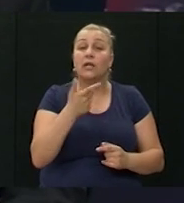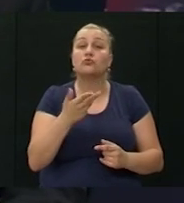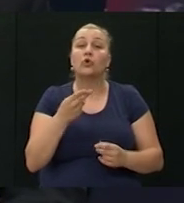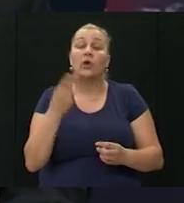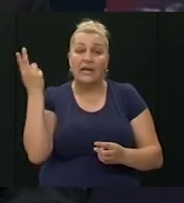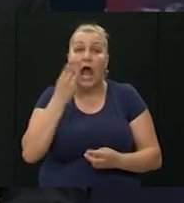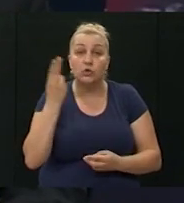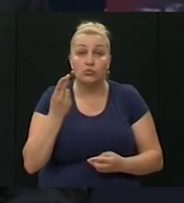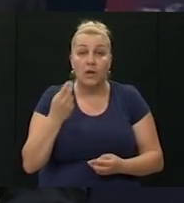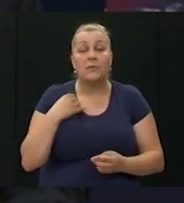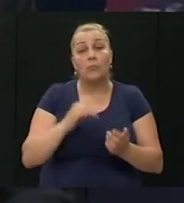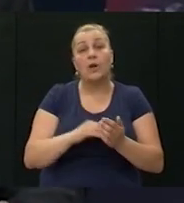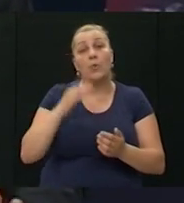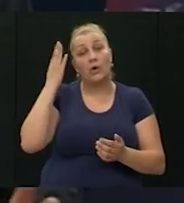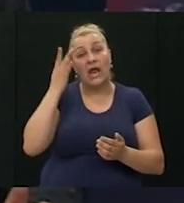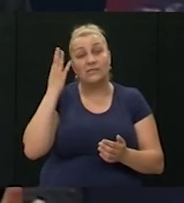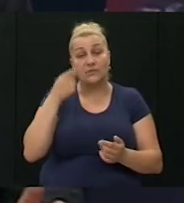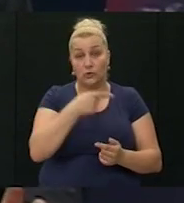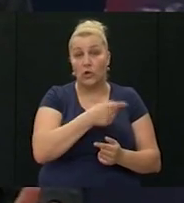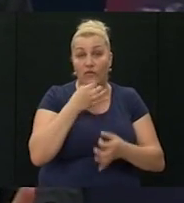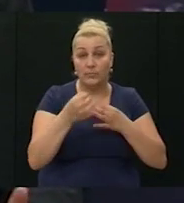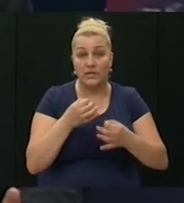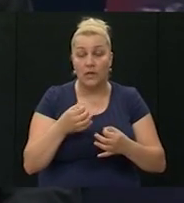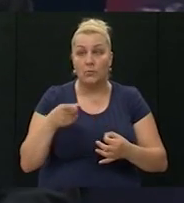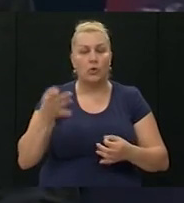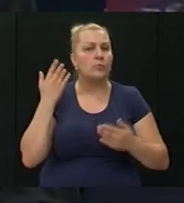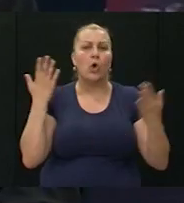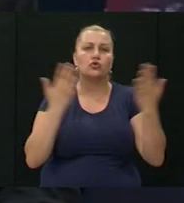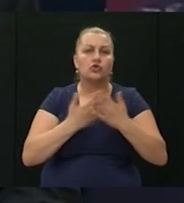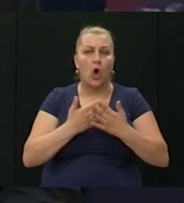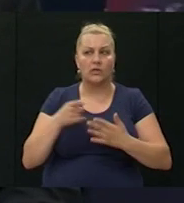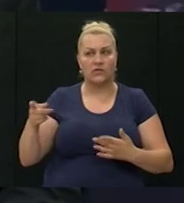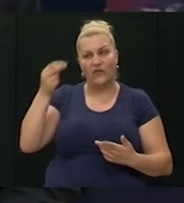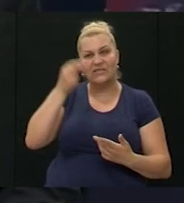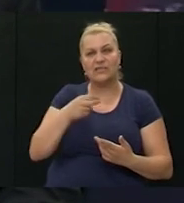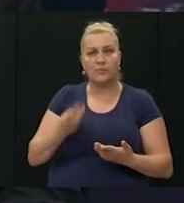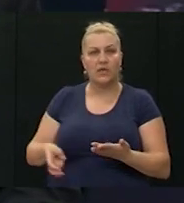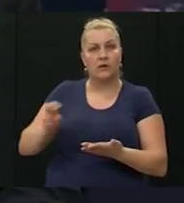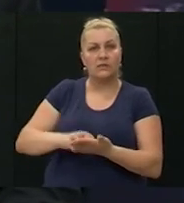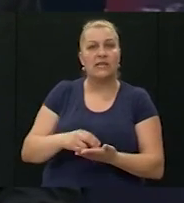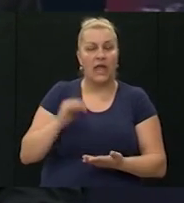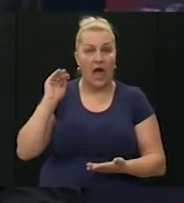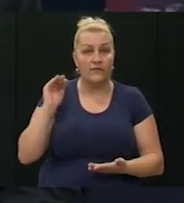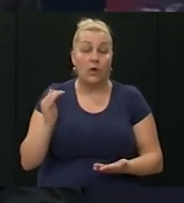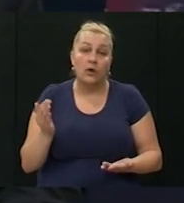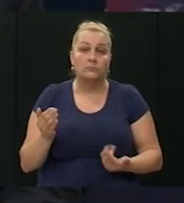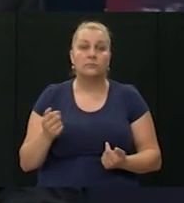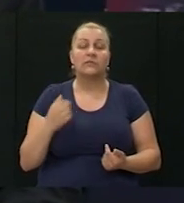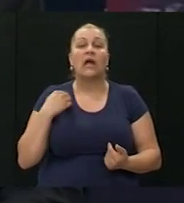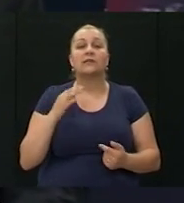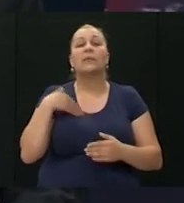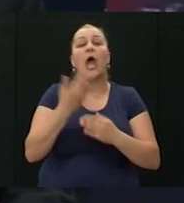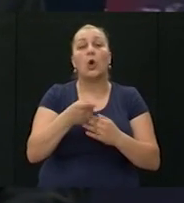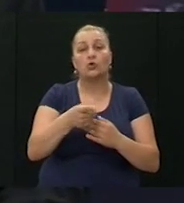razmislimo o pitanjima. Tako da je onako bio šok da se on javio, da je to pitanje postavio, ali ja sam nedugo